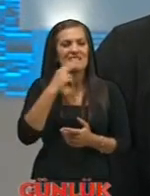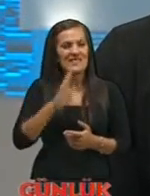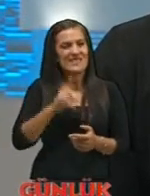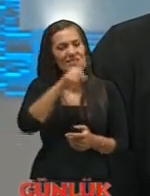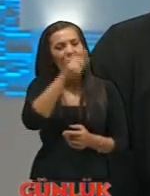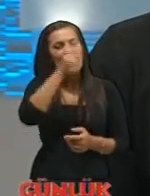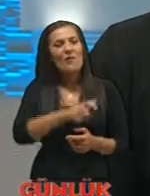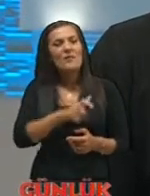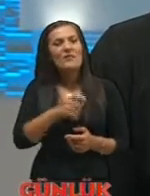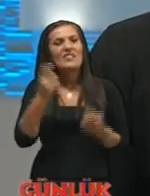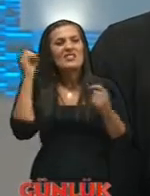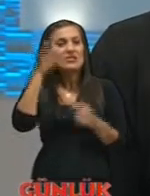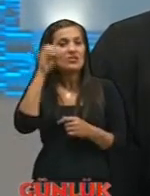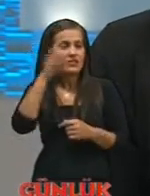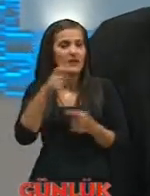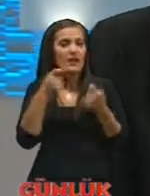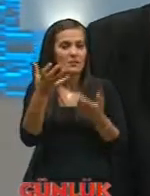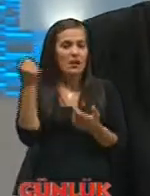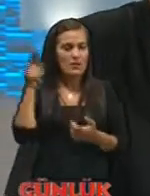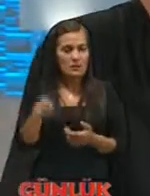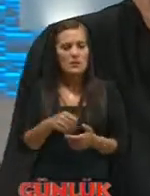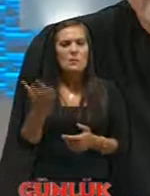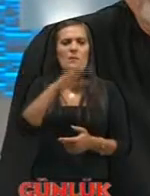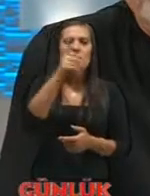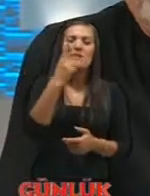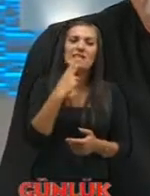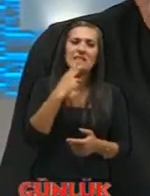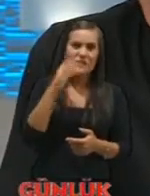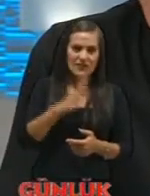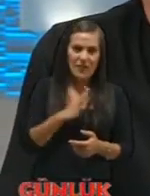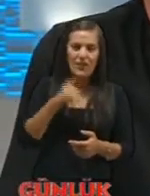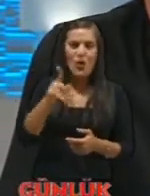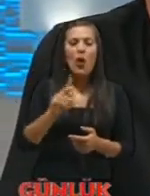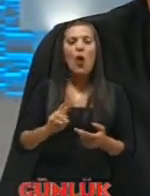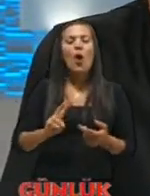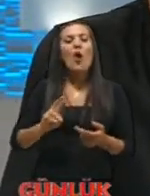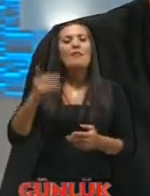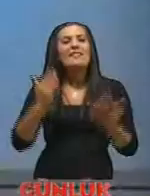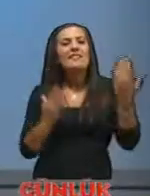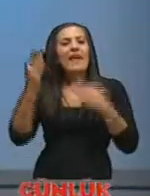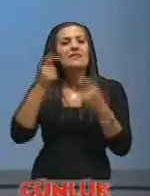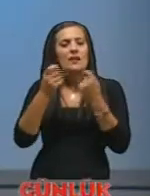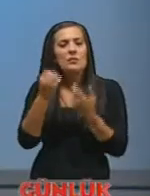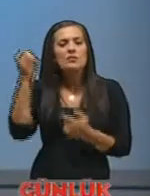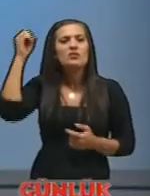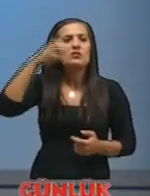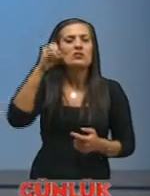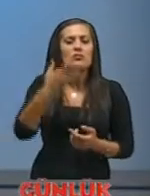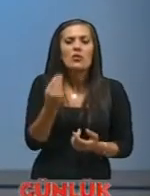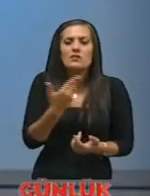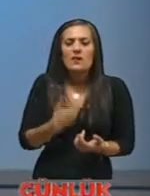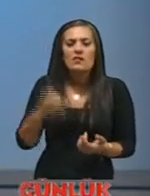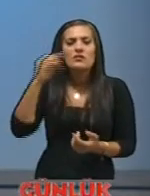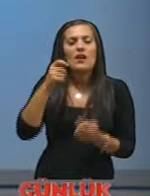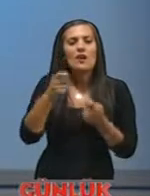bir tanesi ışık eğitimi almış başka bir kızımız modern dans eğitimi almış ama ışığı çok sevdiği için ışık eğitimi almış